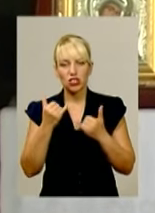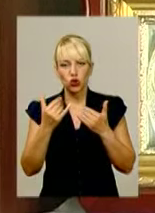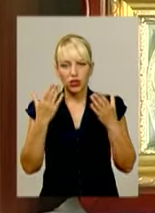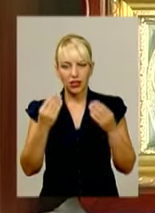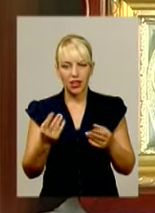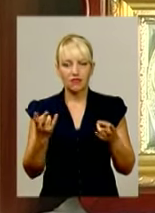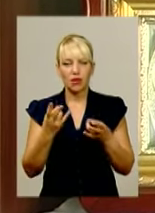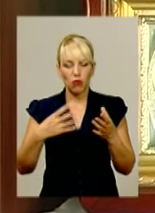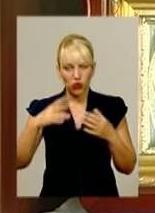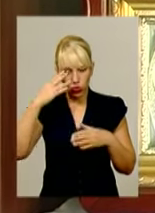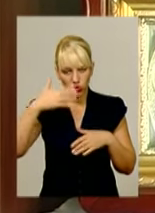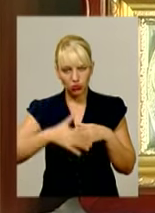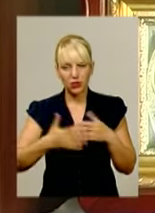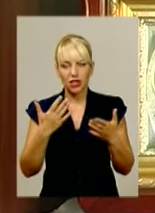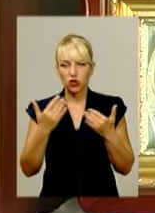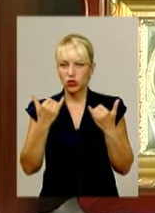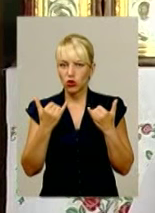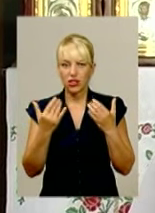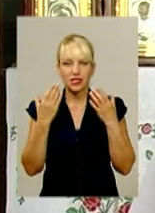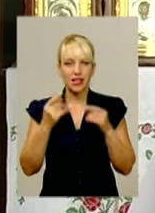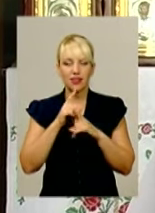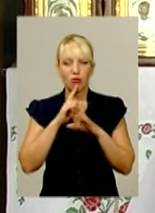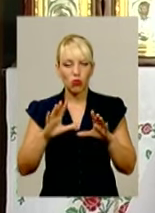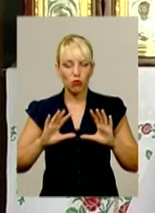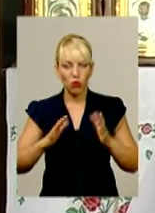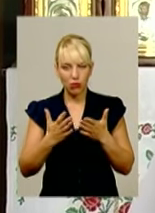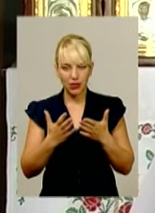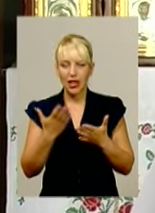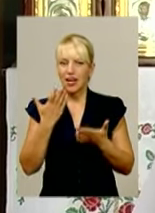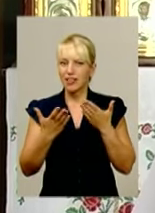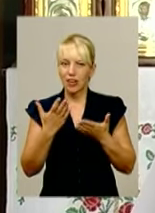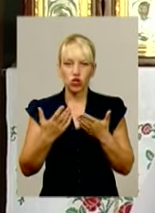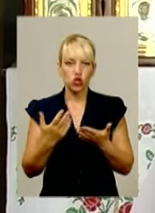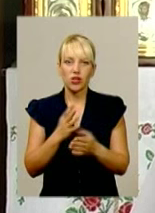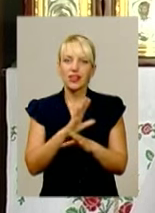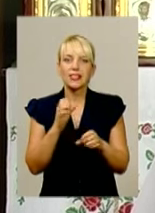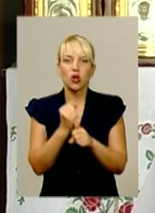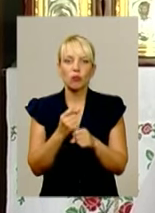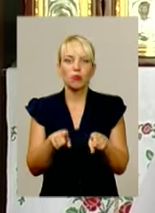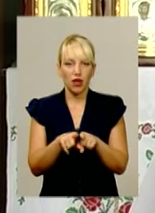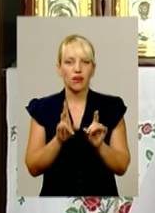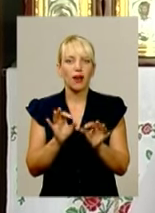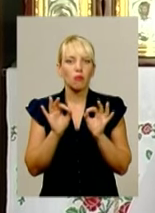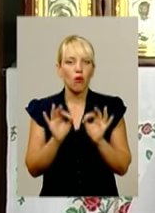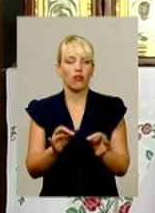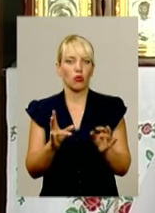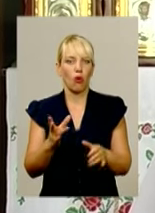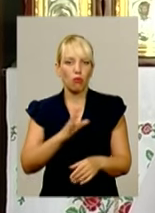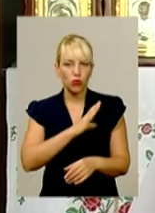що сьогодні, якщо не буде монументу, не буде зроблено так, як має бути, хто знає, хто завтра прийде, і чи буде в нього бажання